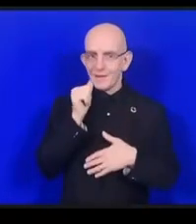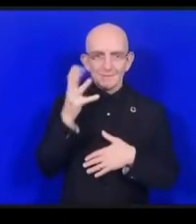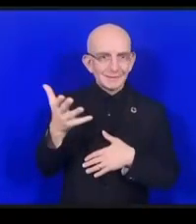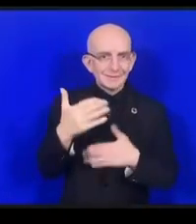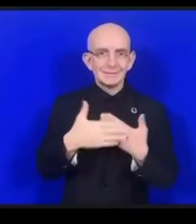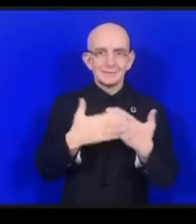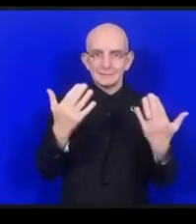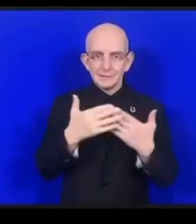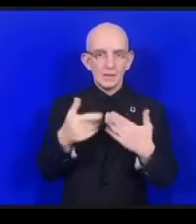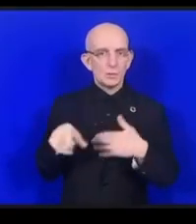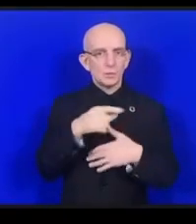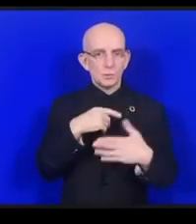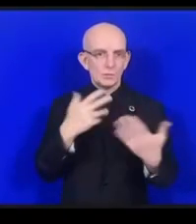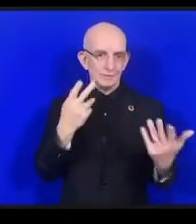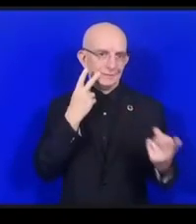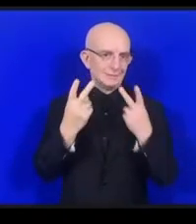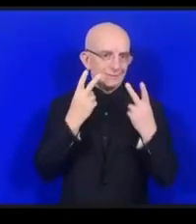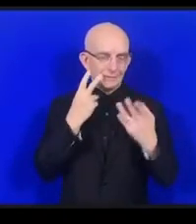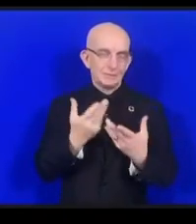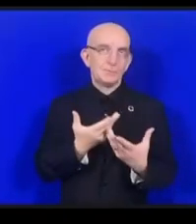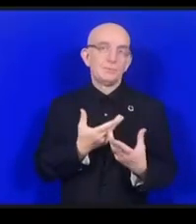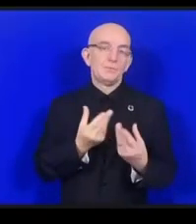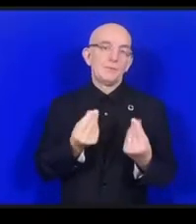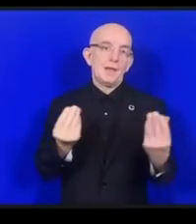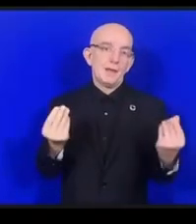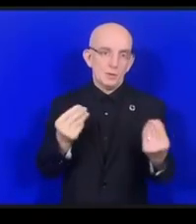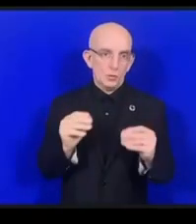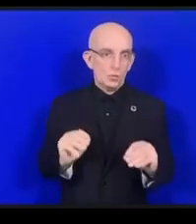多くの若い若者は